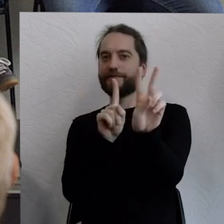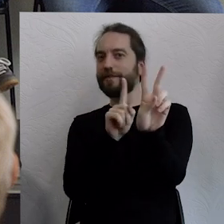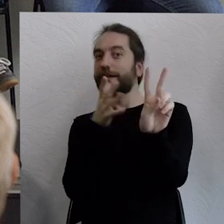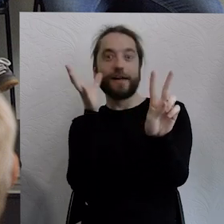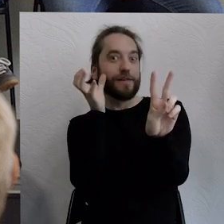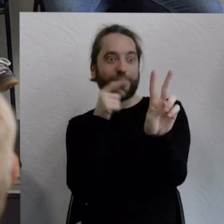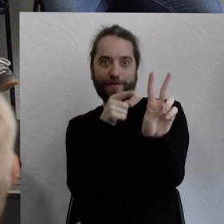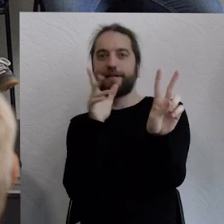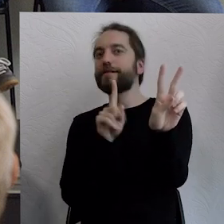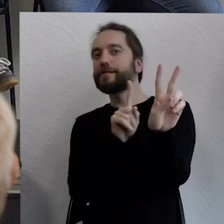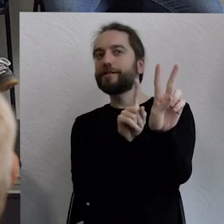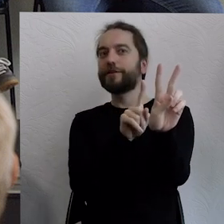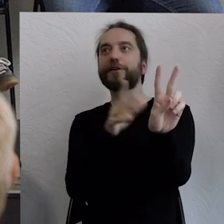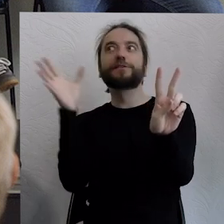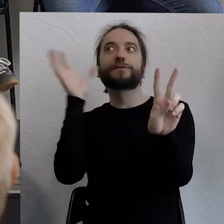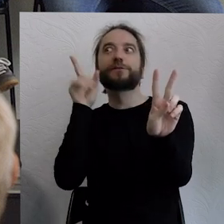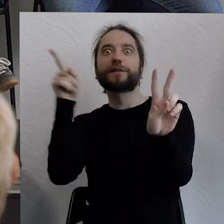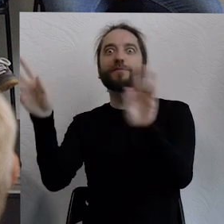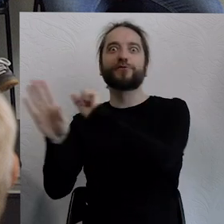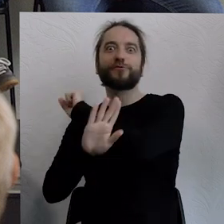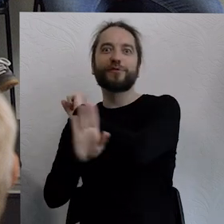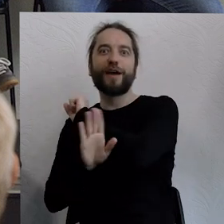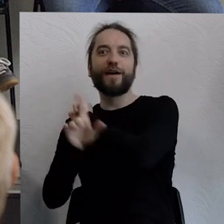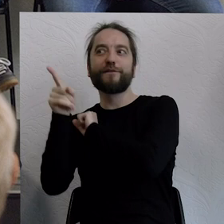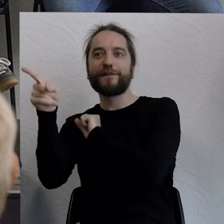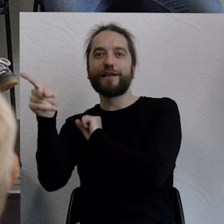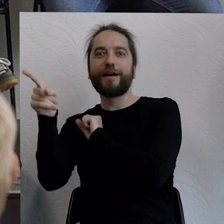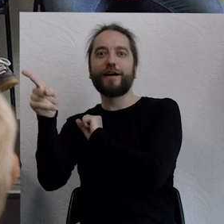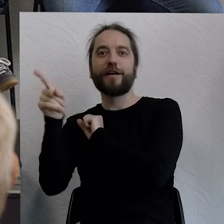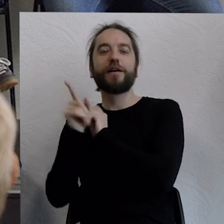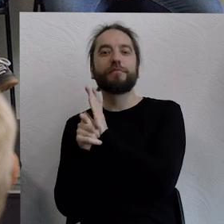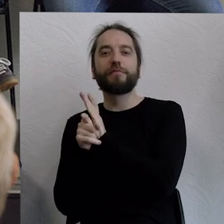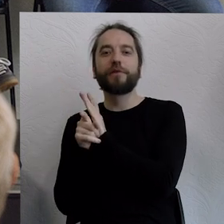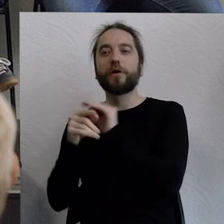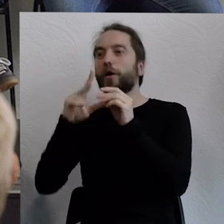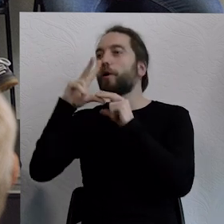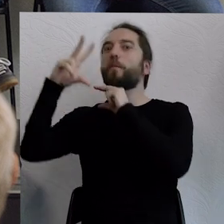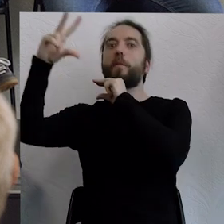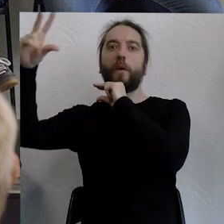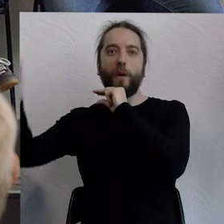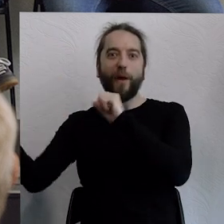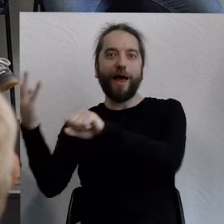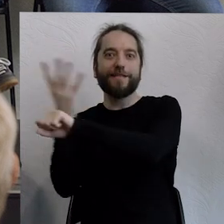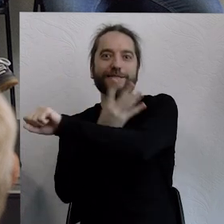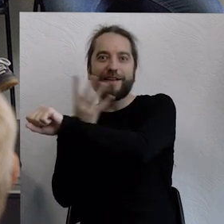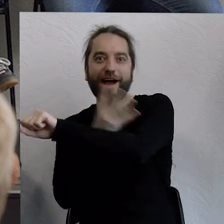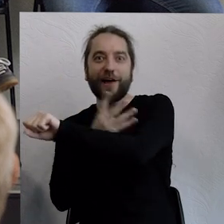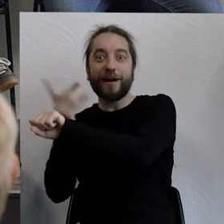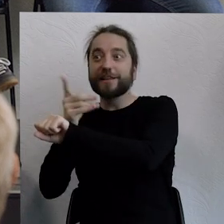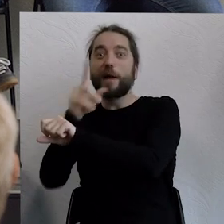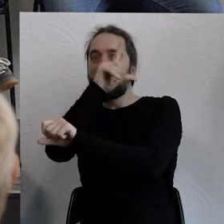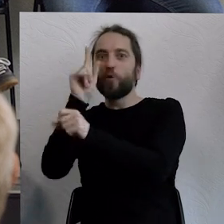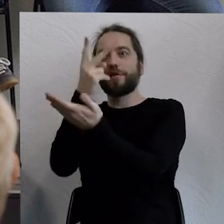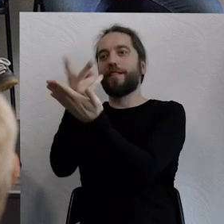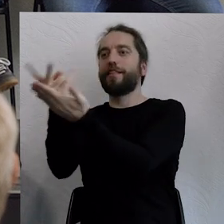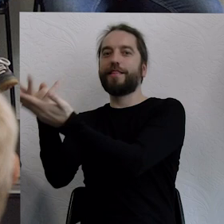to widzę, że między drzewami, między krzewami są też pola i troszkę trawy. I tam piknikują ludzie. Jest